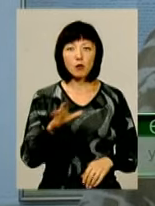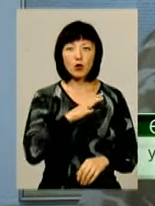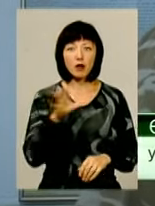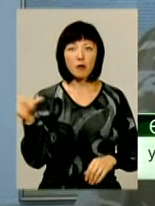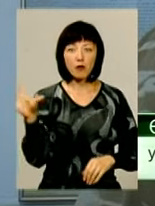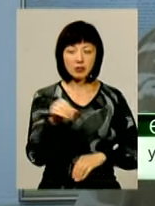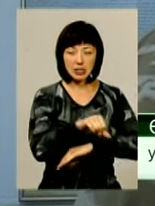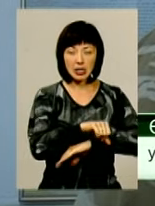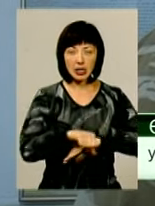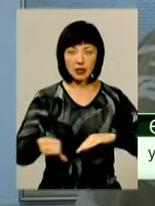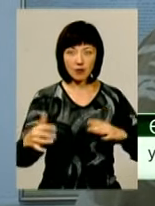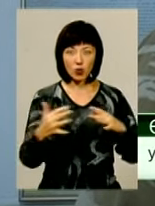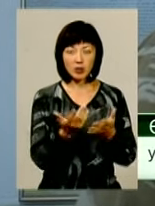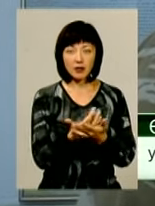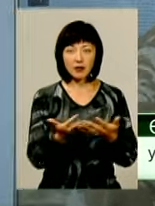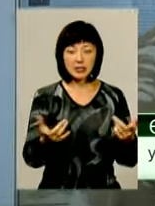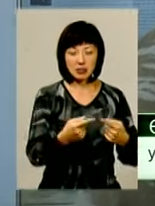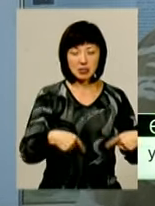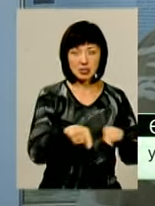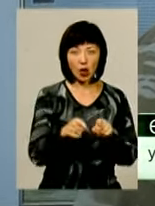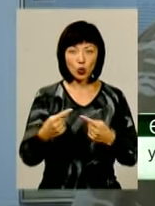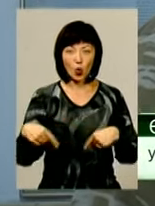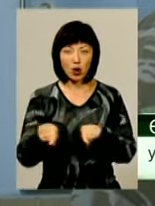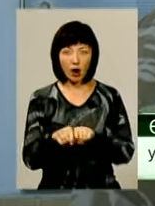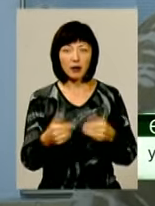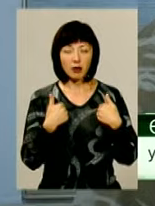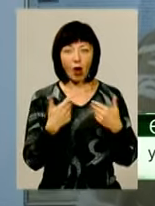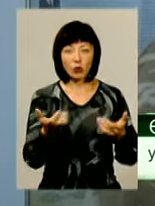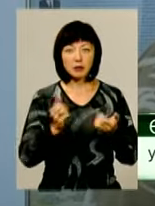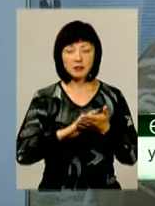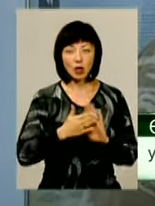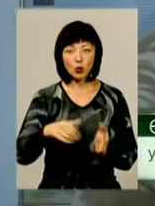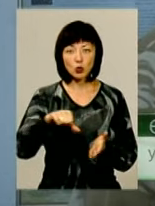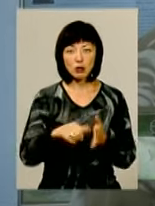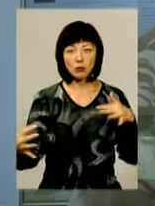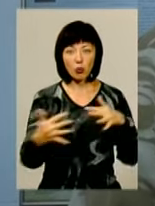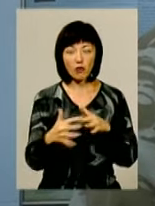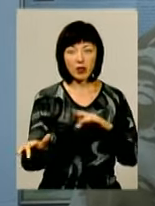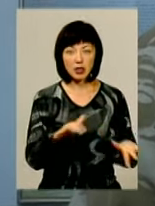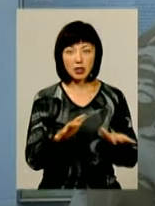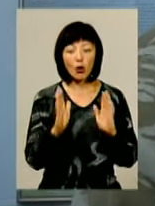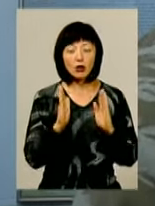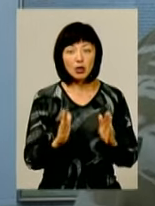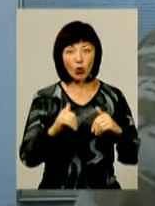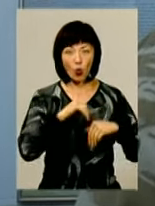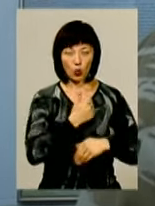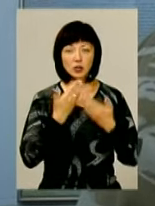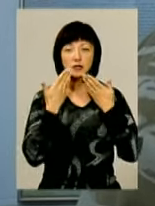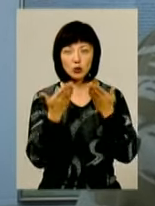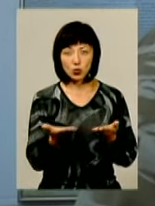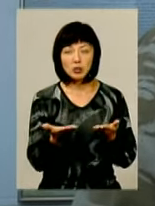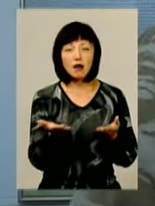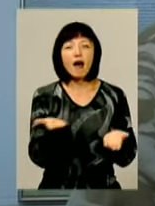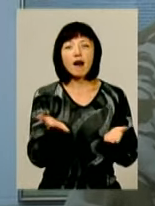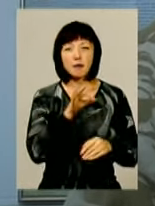фронту, в різних секторах, вилучив учасника бойових дій. Я тільки хочу звернутися, на які